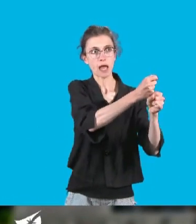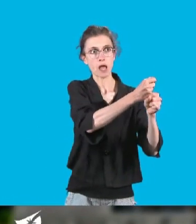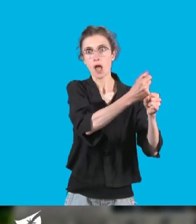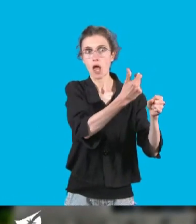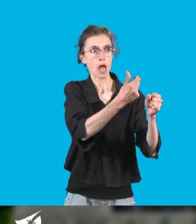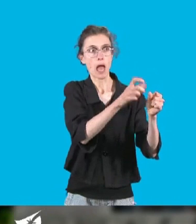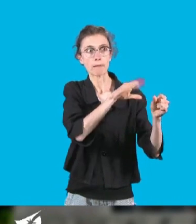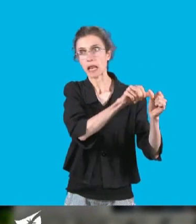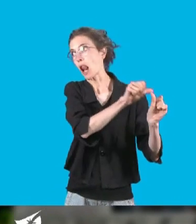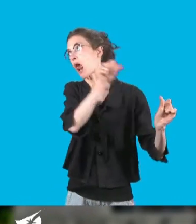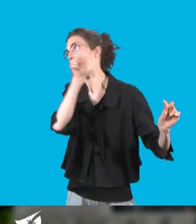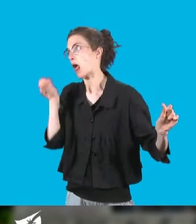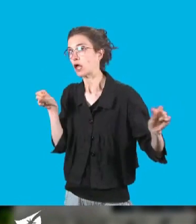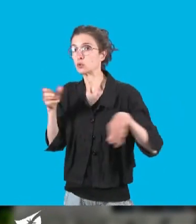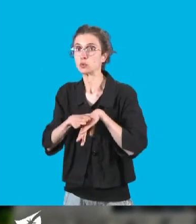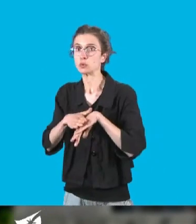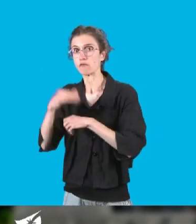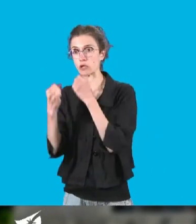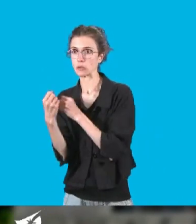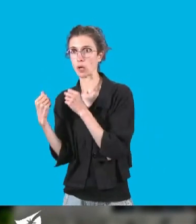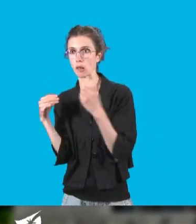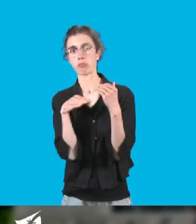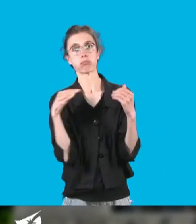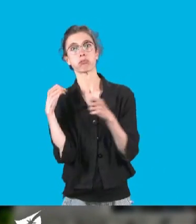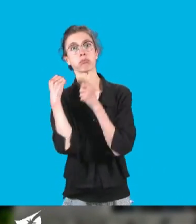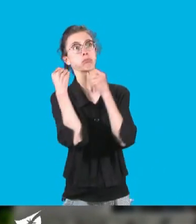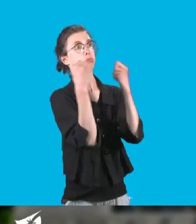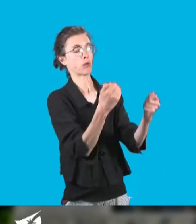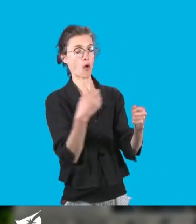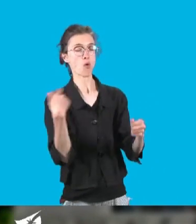Rappelons qu'on dénonce 38 350